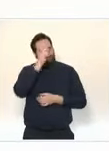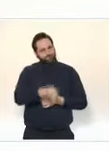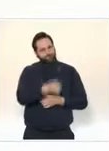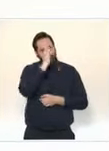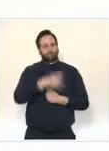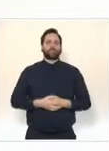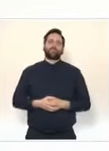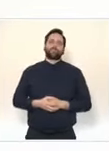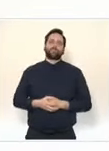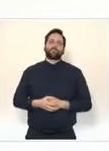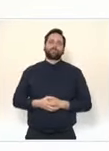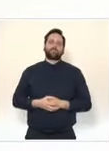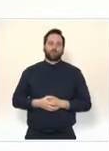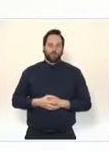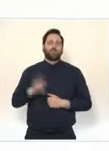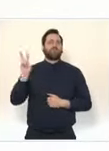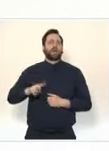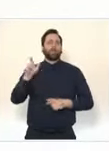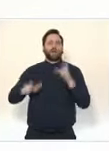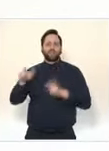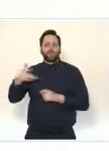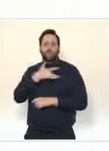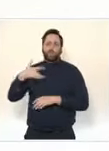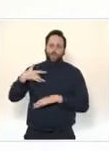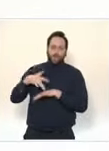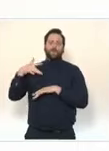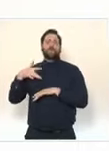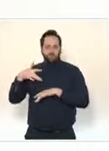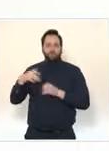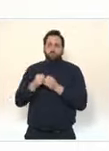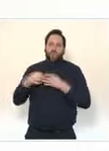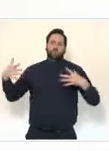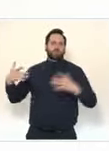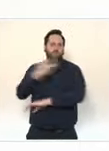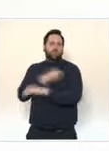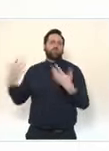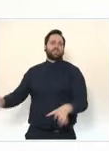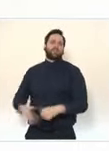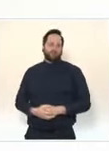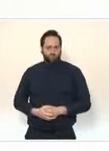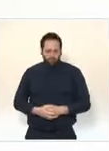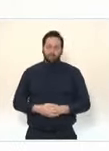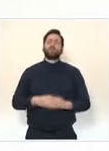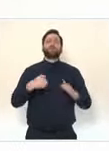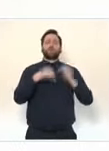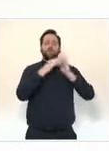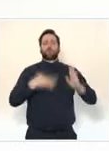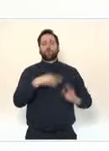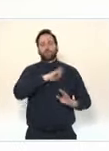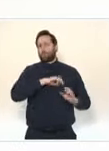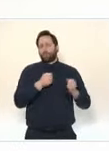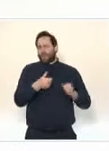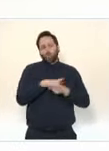a aujourd'hui été vaccinée. La quasi-totalité des résidents d'EHPAD, 70 % de nos